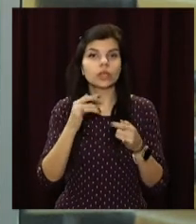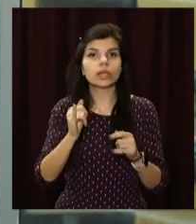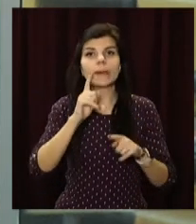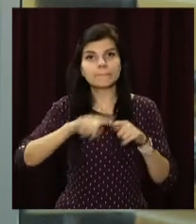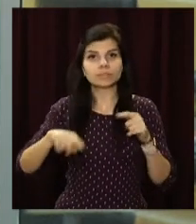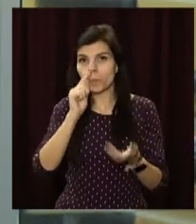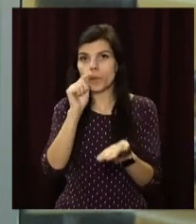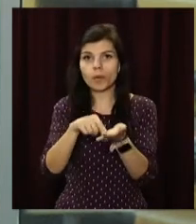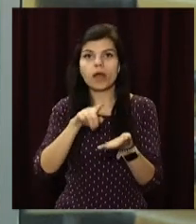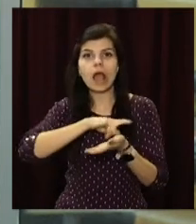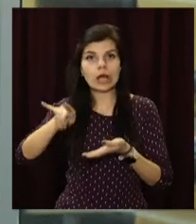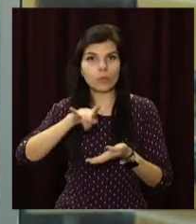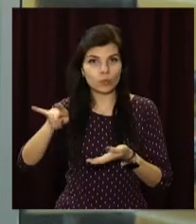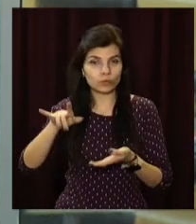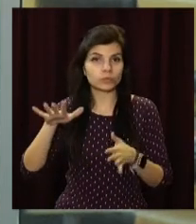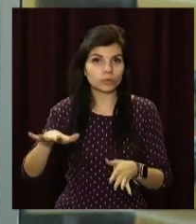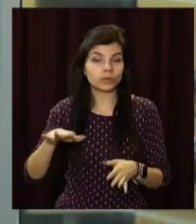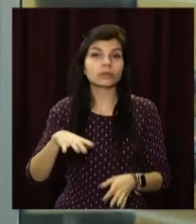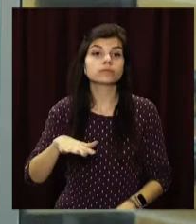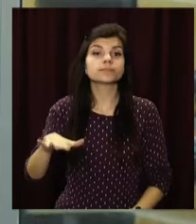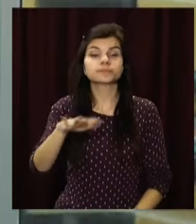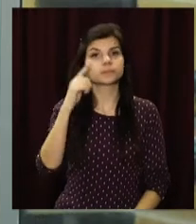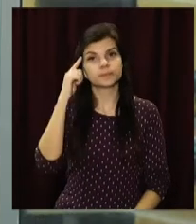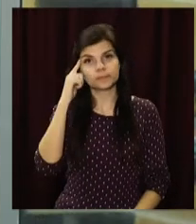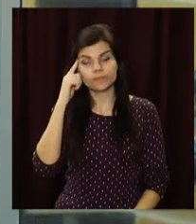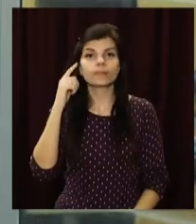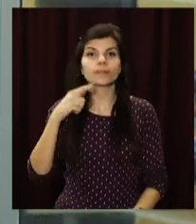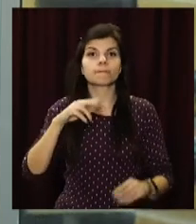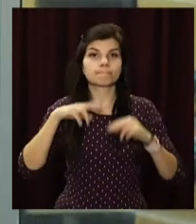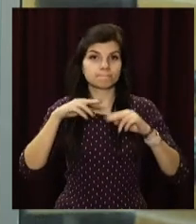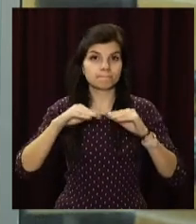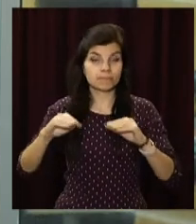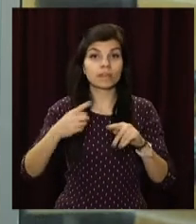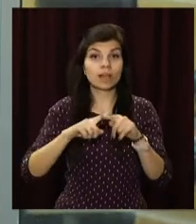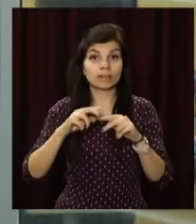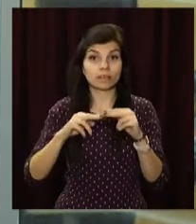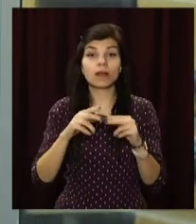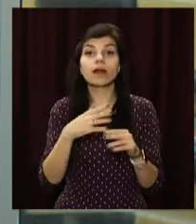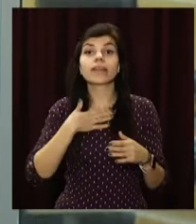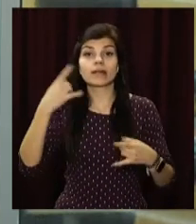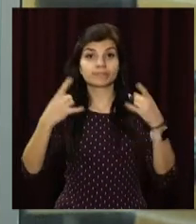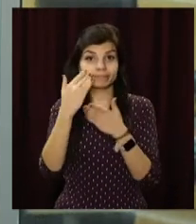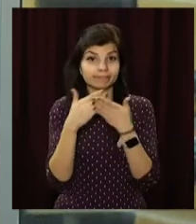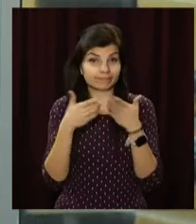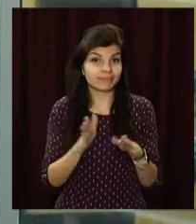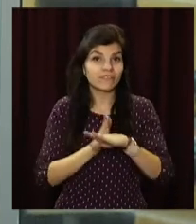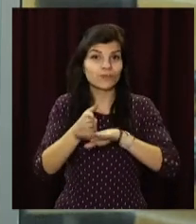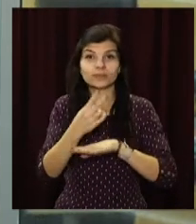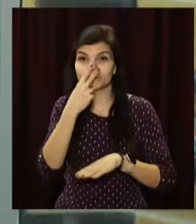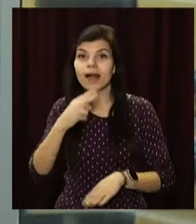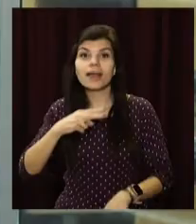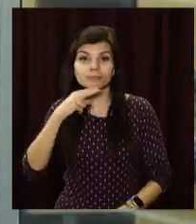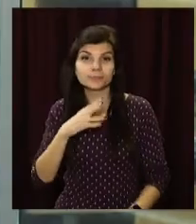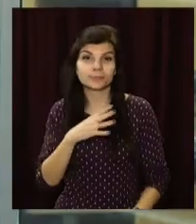Левову частину робіт виконують компанії «Автомагістраль Південь» та «Планета Буд». В епіцентрі будівництва побувала і знімальна група відкритого.